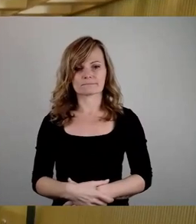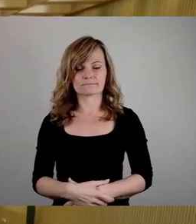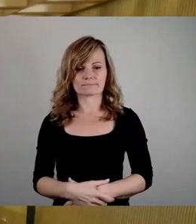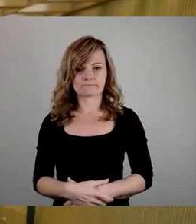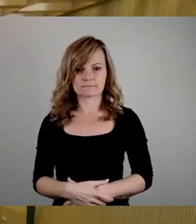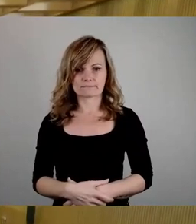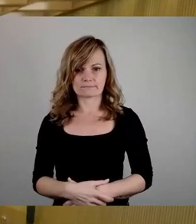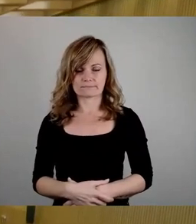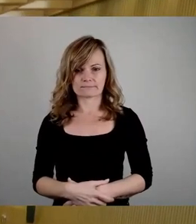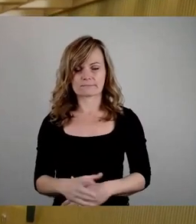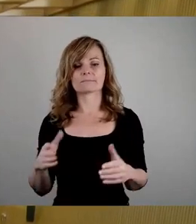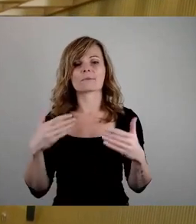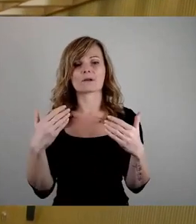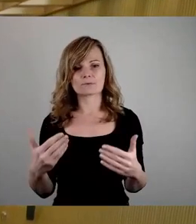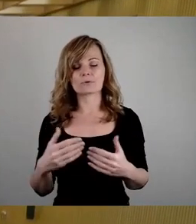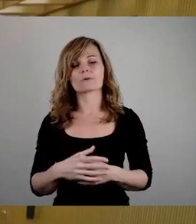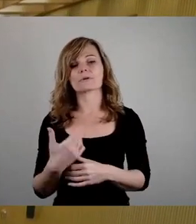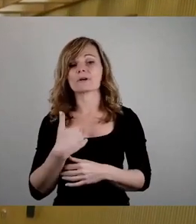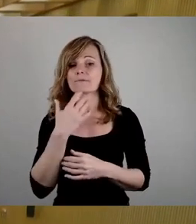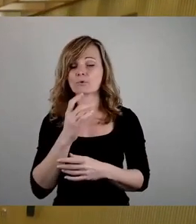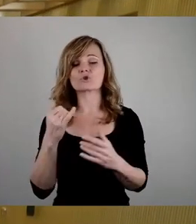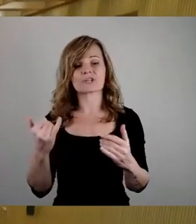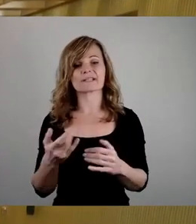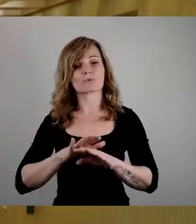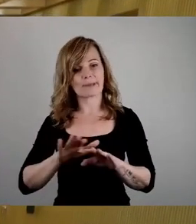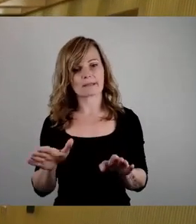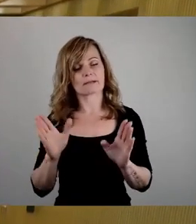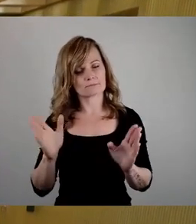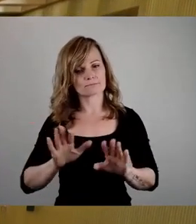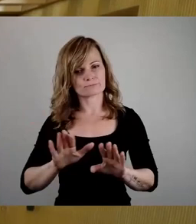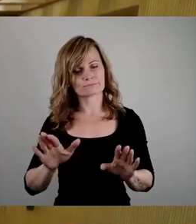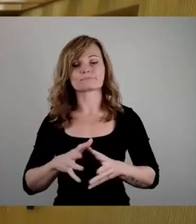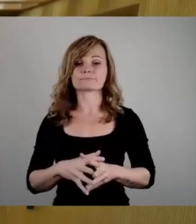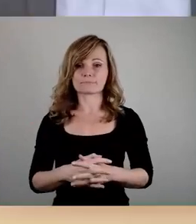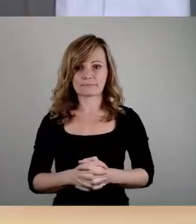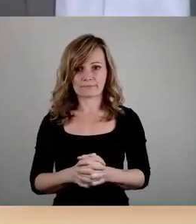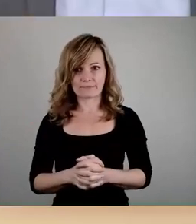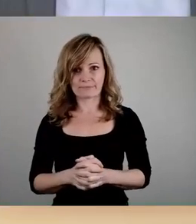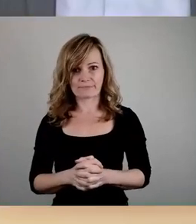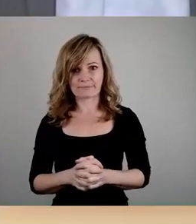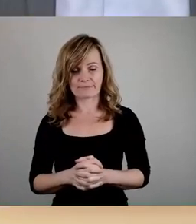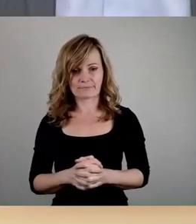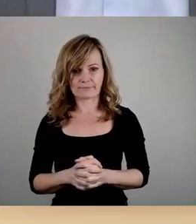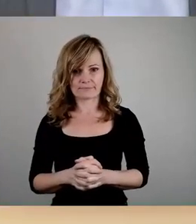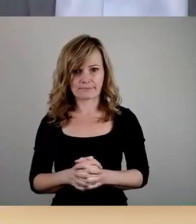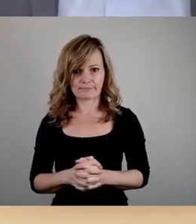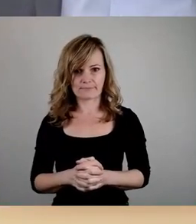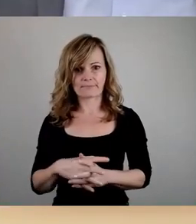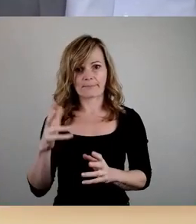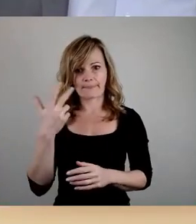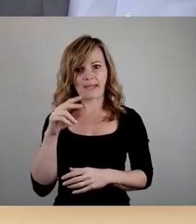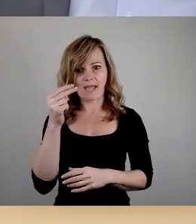So, damit würde ich das gerne zum Ende kommen lassen. Herr Hannig, ich bin jetzt gespannt,